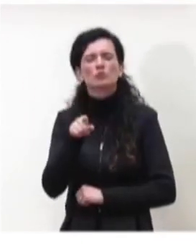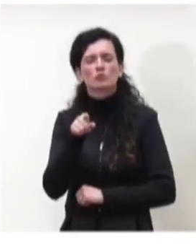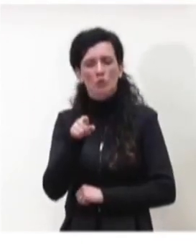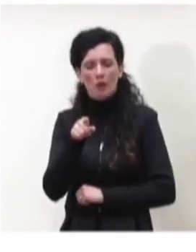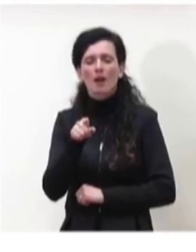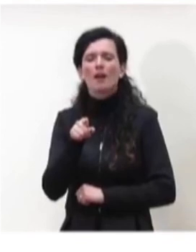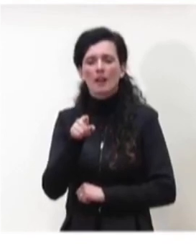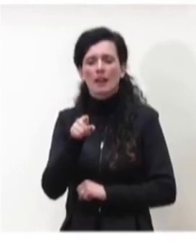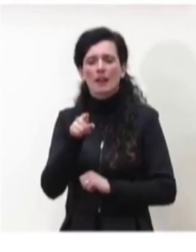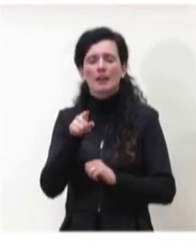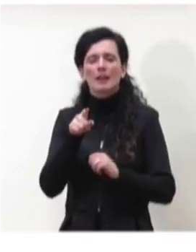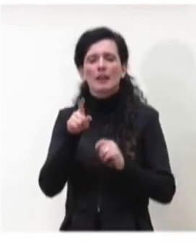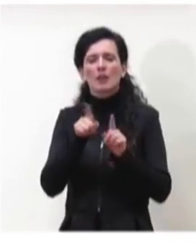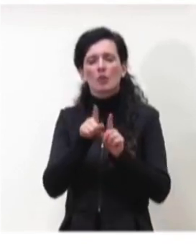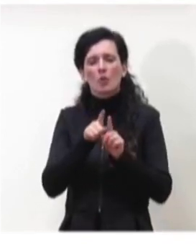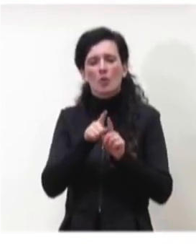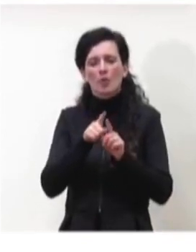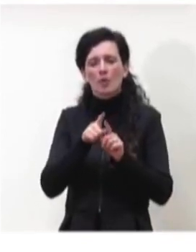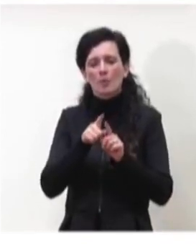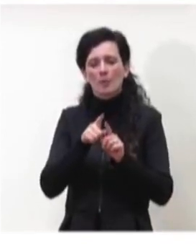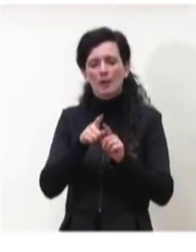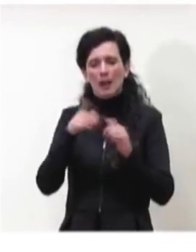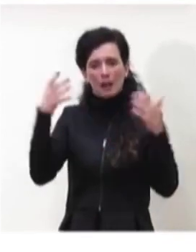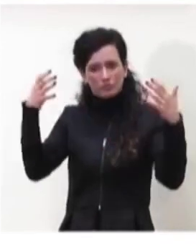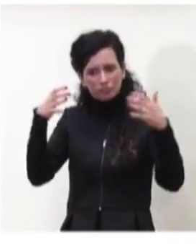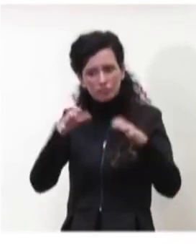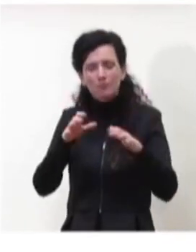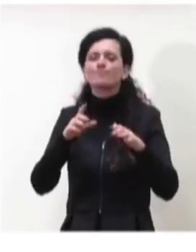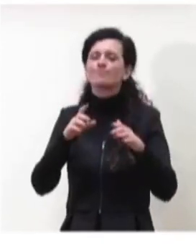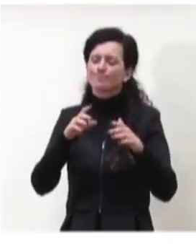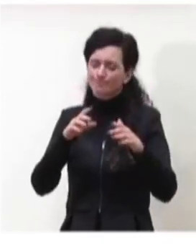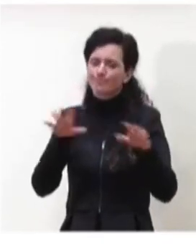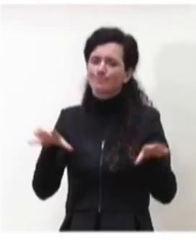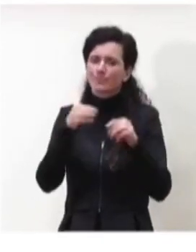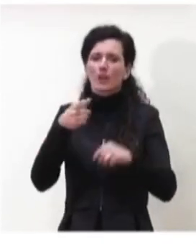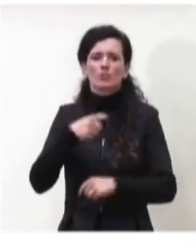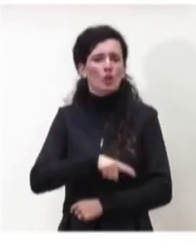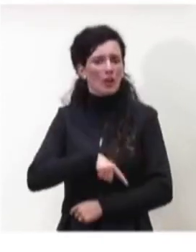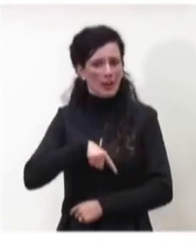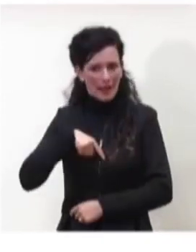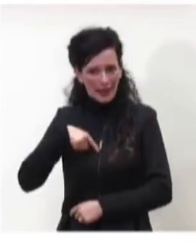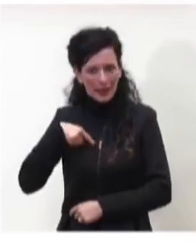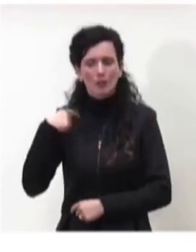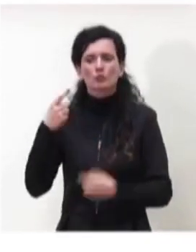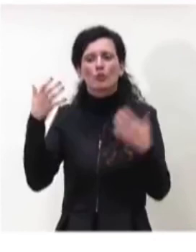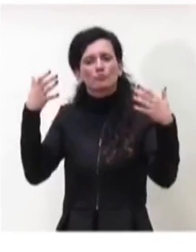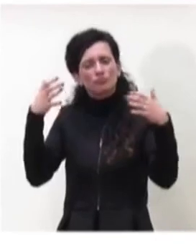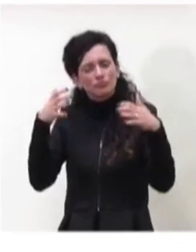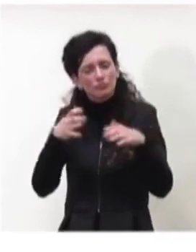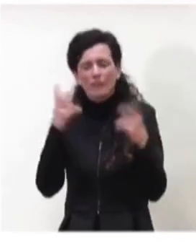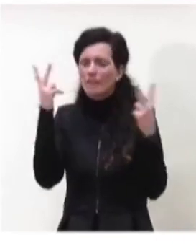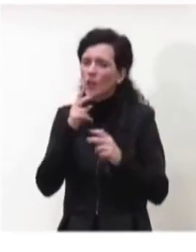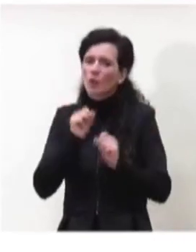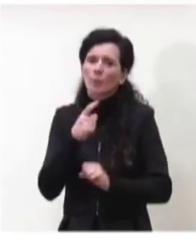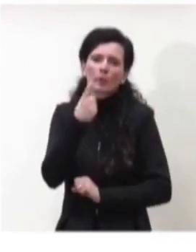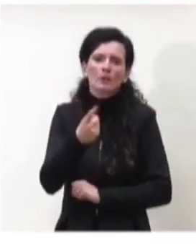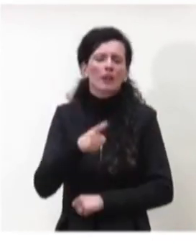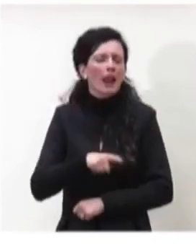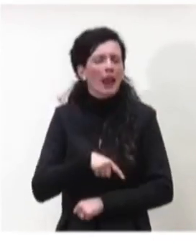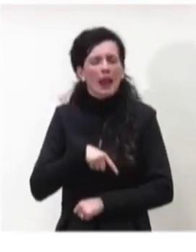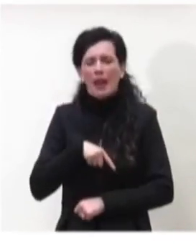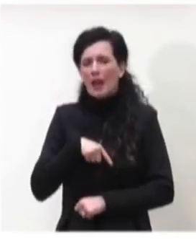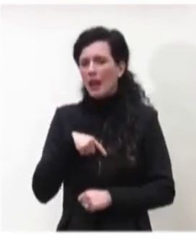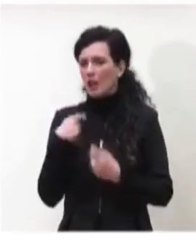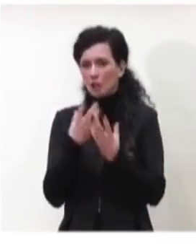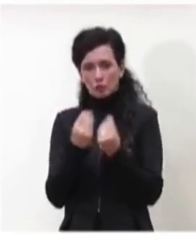rallentato la decrescita, nel caso dei posti letto di area medica decresce in maniera molto lenta, lentissima direi e